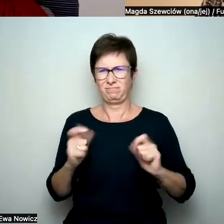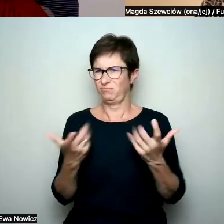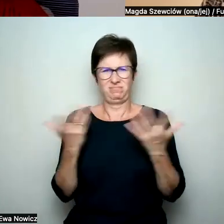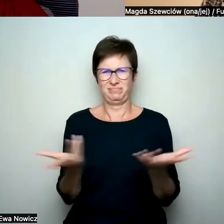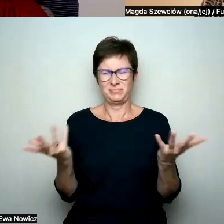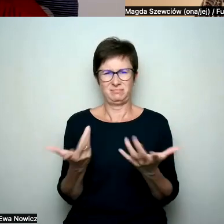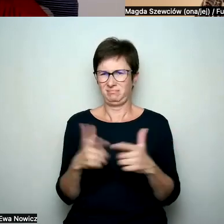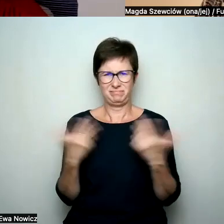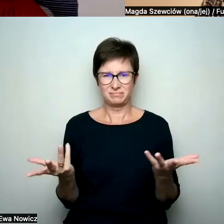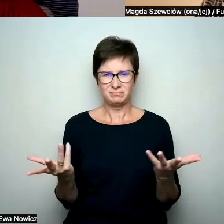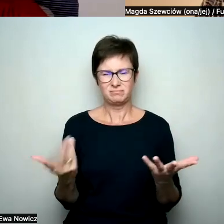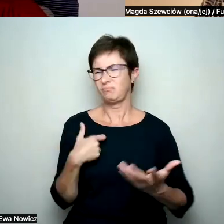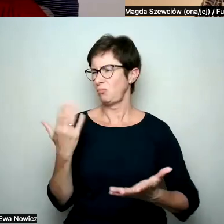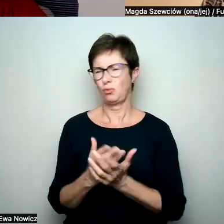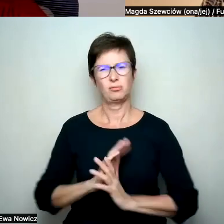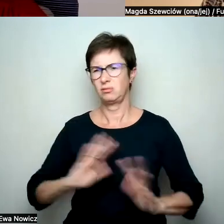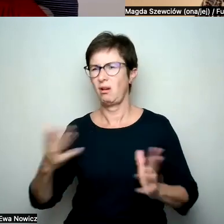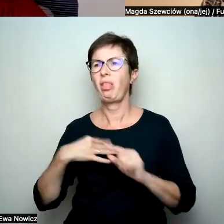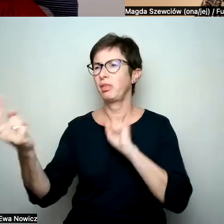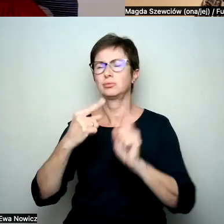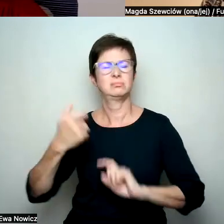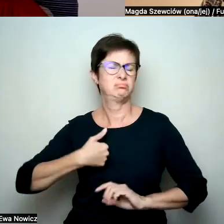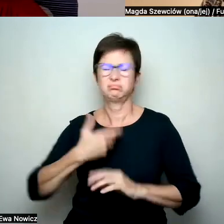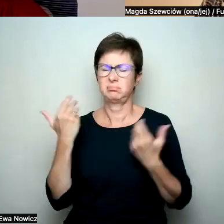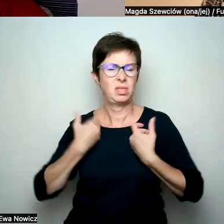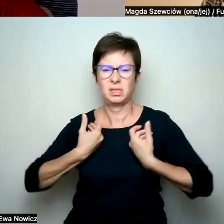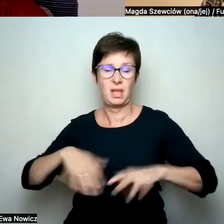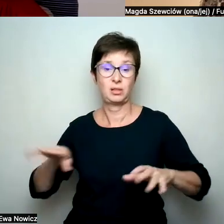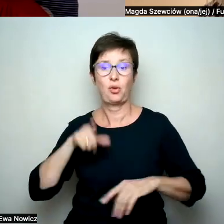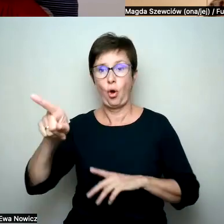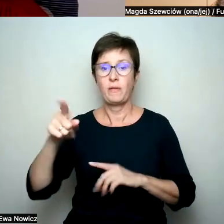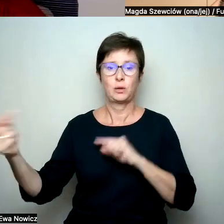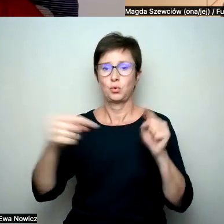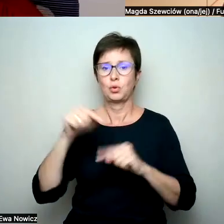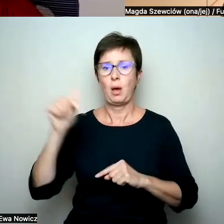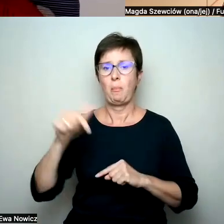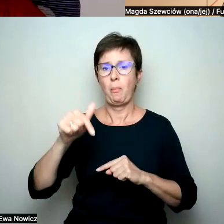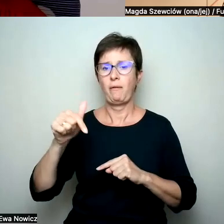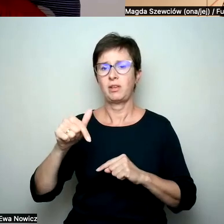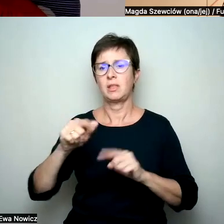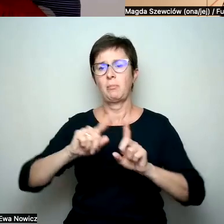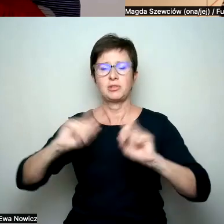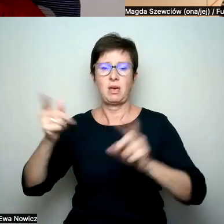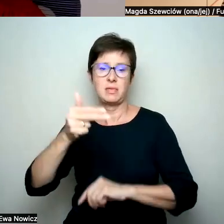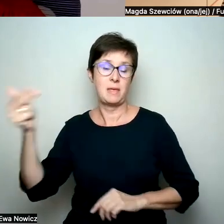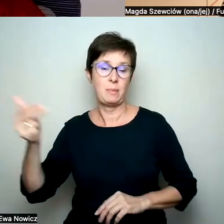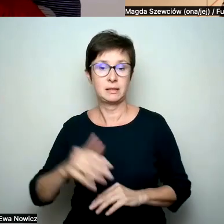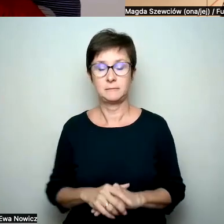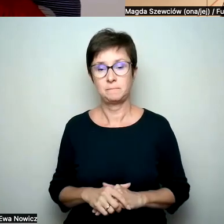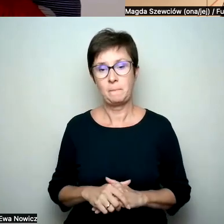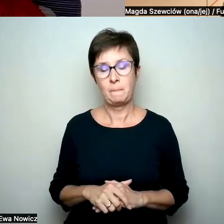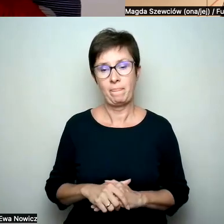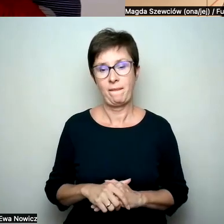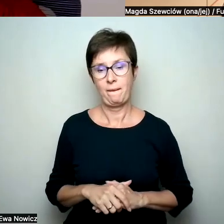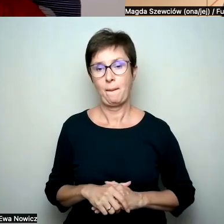się wpędzić w tę dyskusję, bo uważam, że ona powinna się odbywać na zupełnie inny temat. To chyba